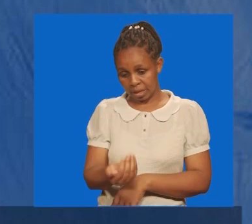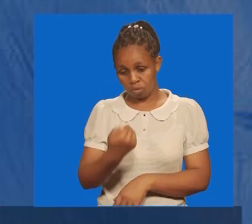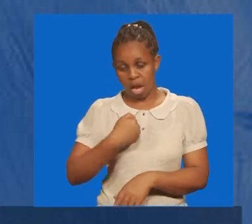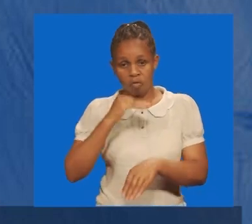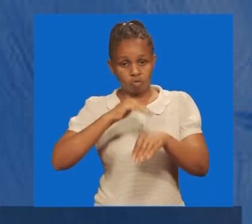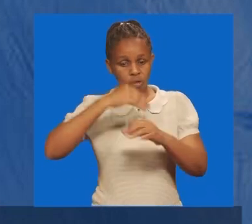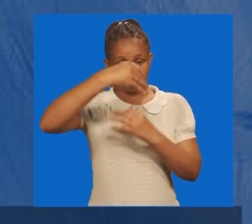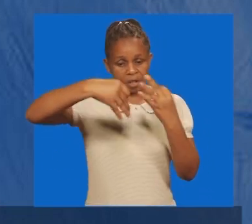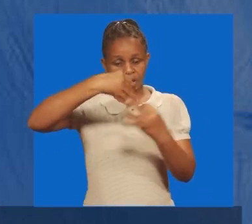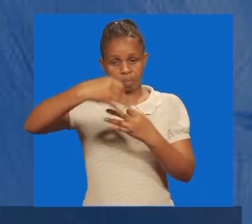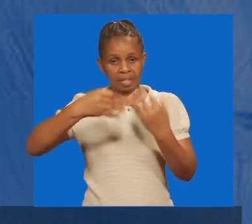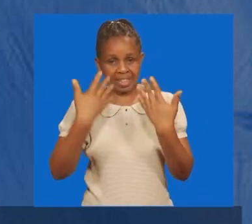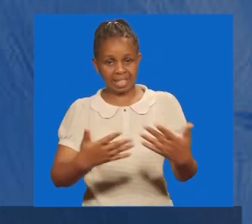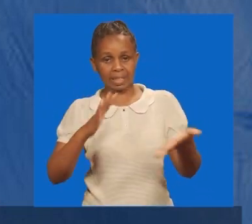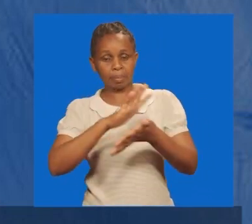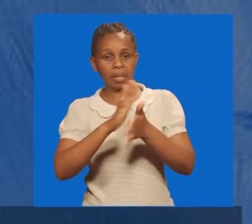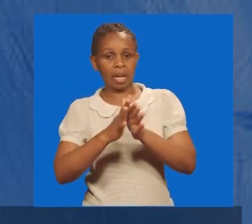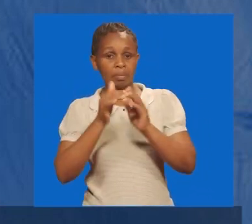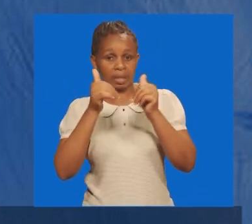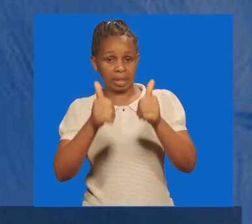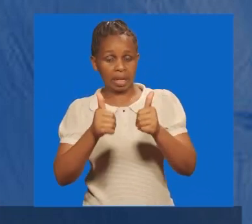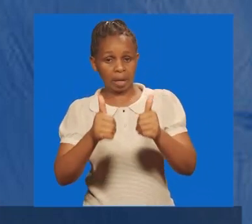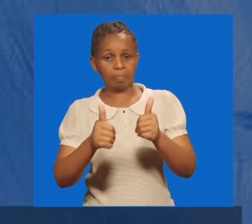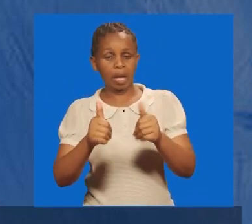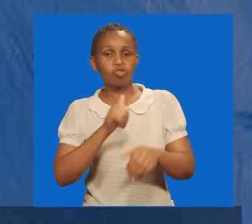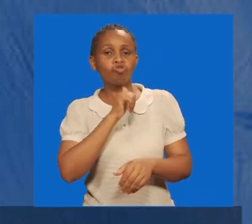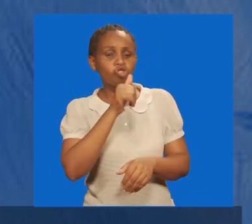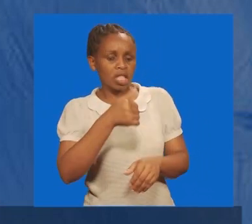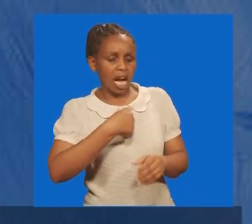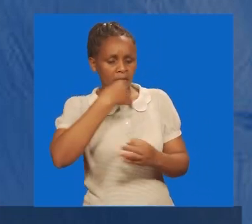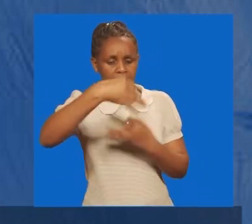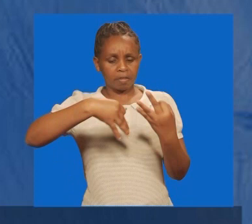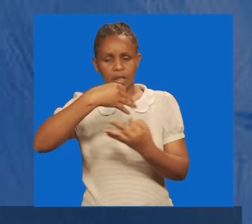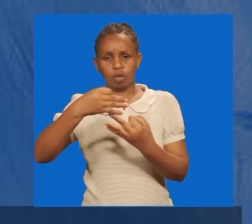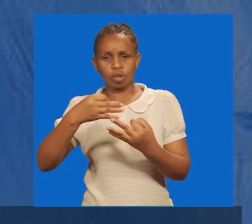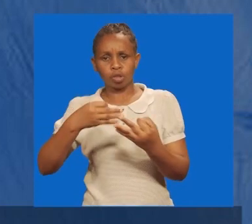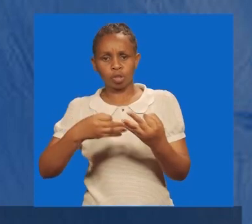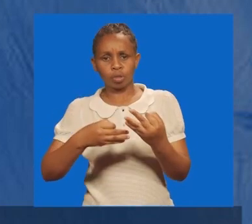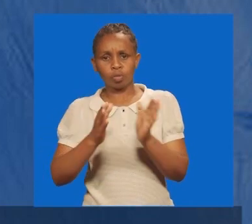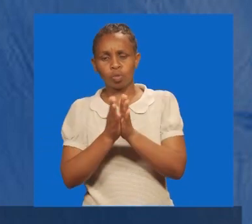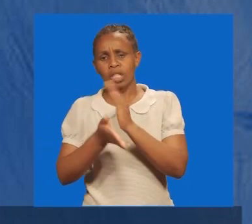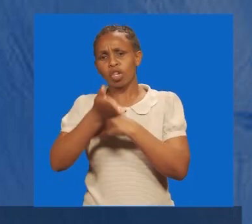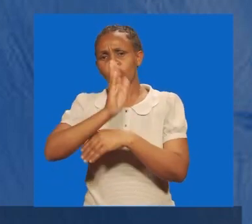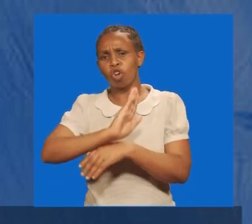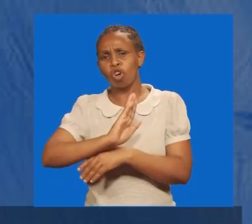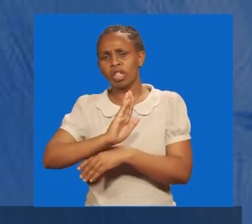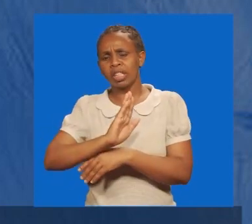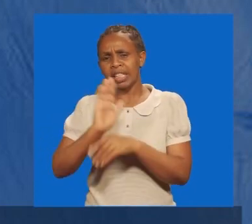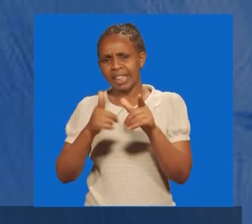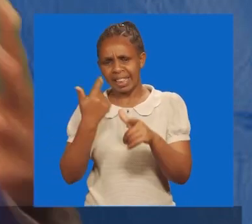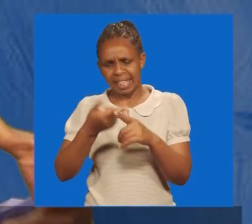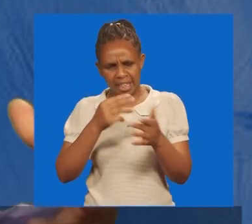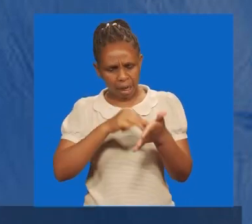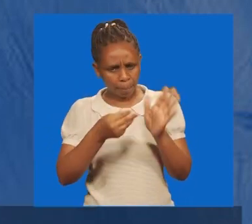mambo ya takua salama. Na kutokuwa na ushirika na mungu, basi inamanisha ya kwamba,